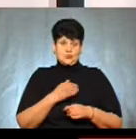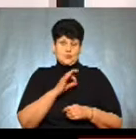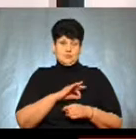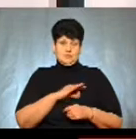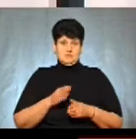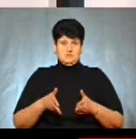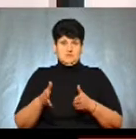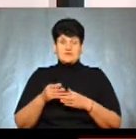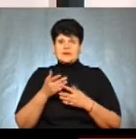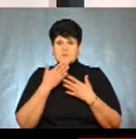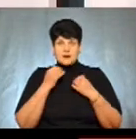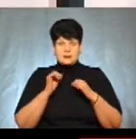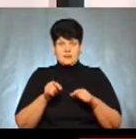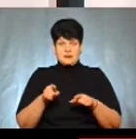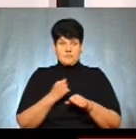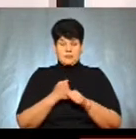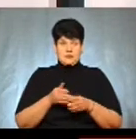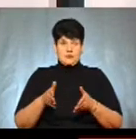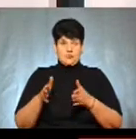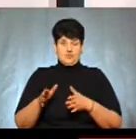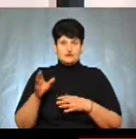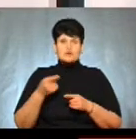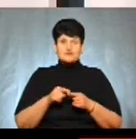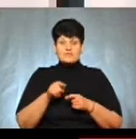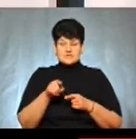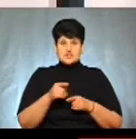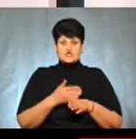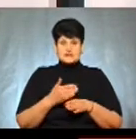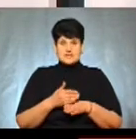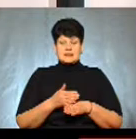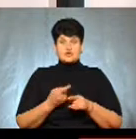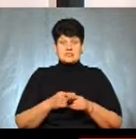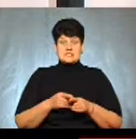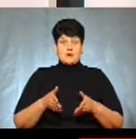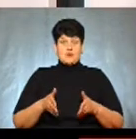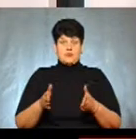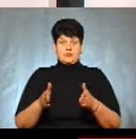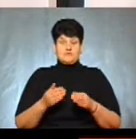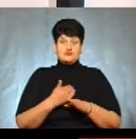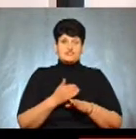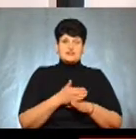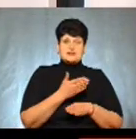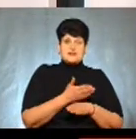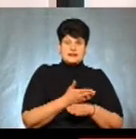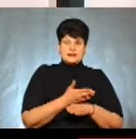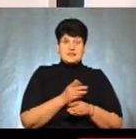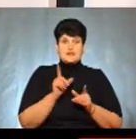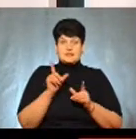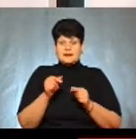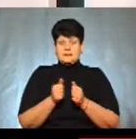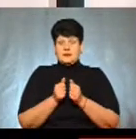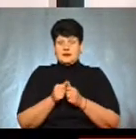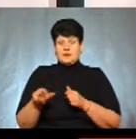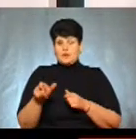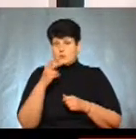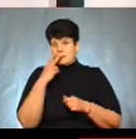на цій території вони не мають права робити. І якщо в цій частині, то це городина. Якщо в частині, їдемо попри дорогу, багато